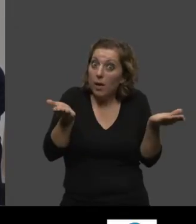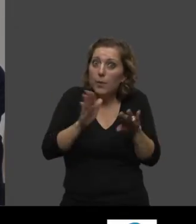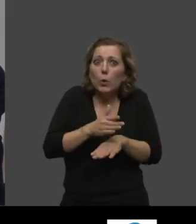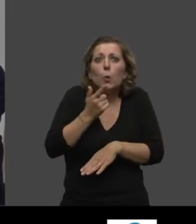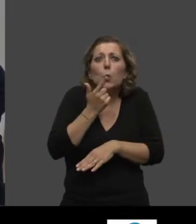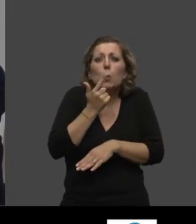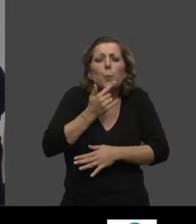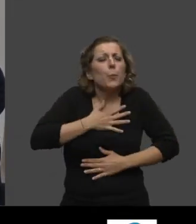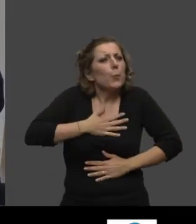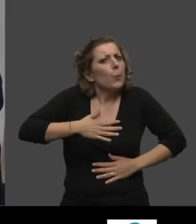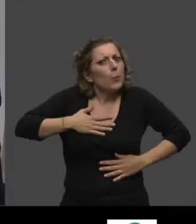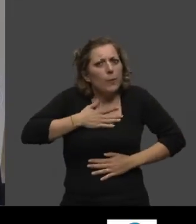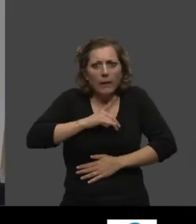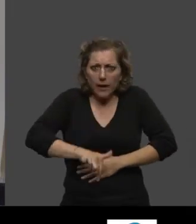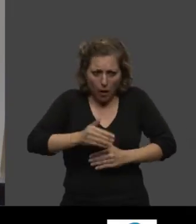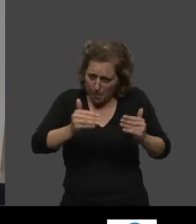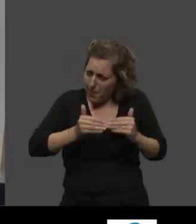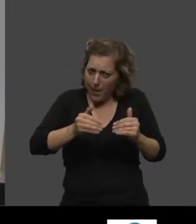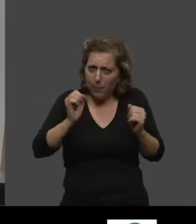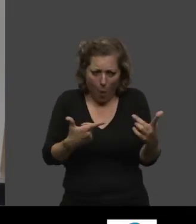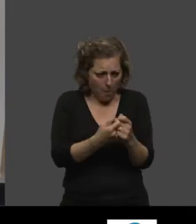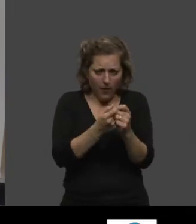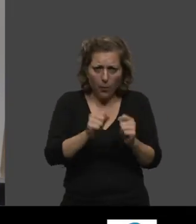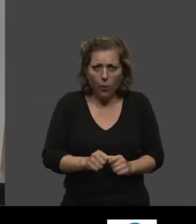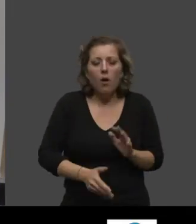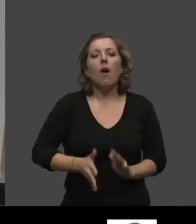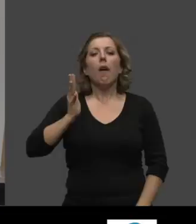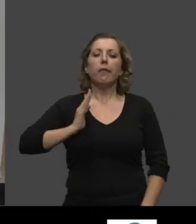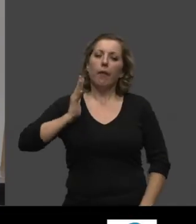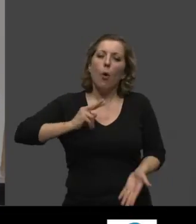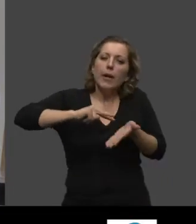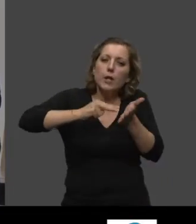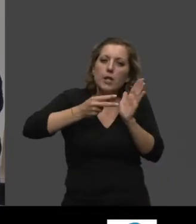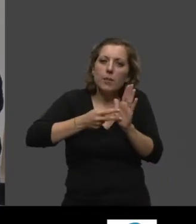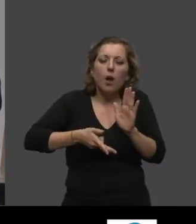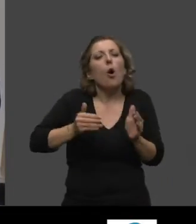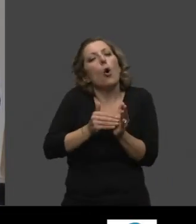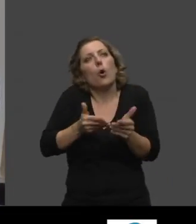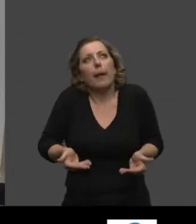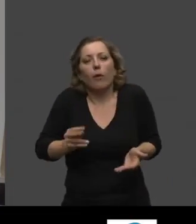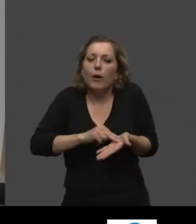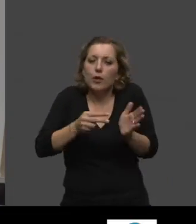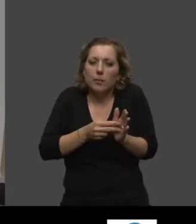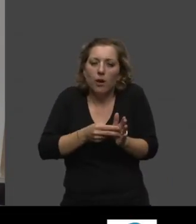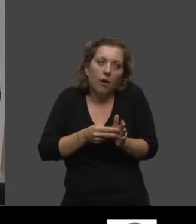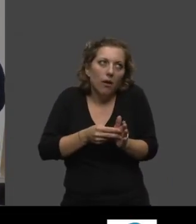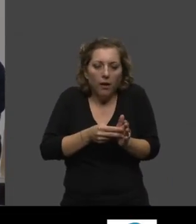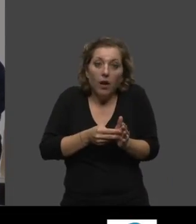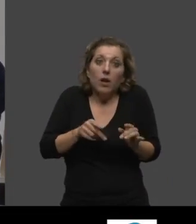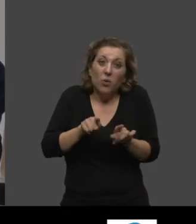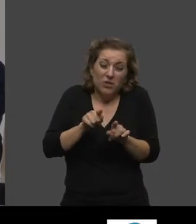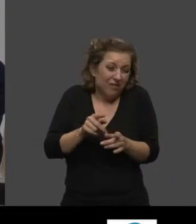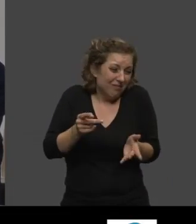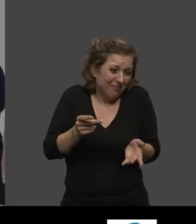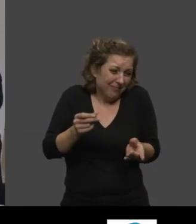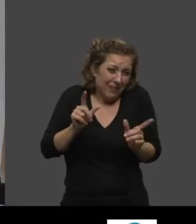très bon, avec le plaisir. Alors, c'est vrai qu'avant, les régimes, ça existe encore. Puis il y a des régimes aussi